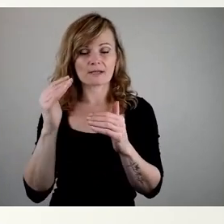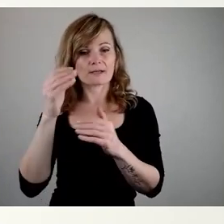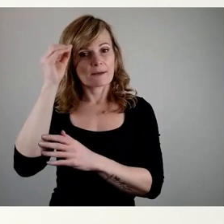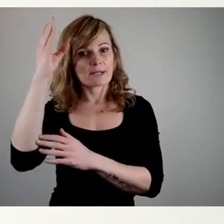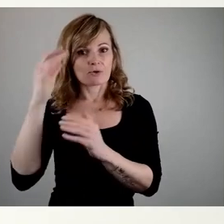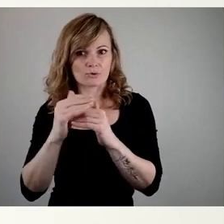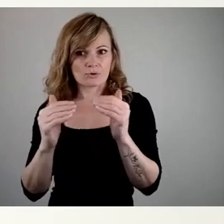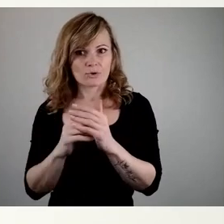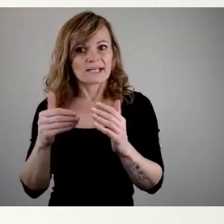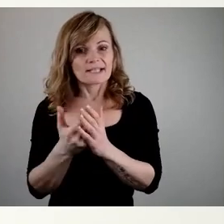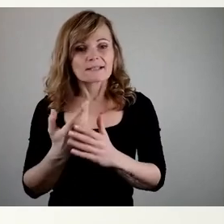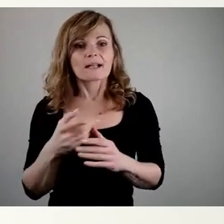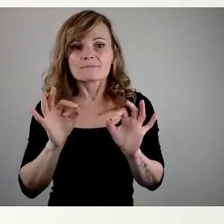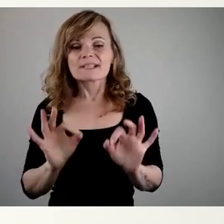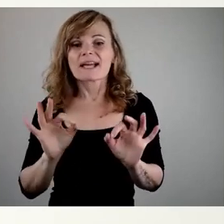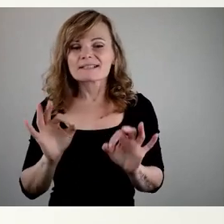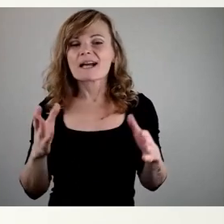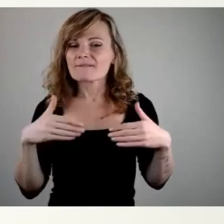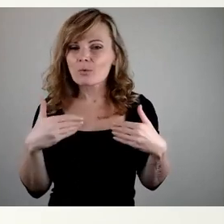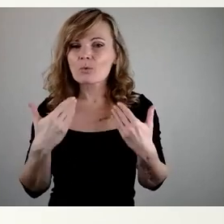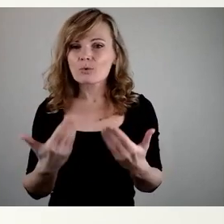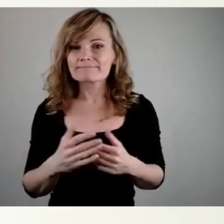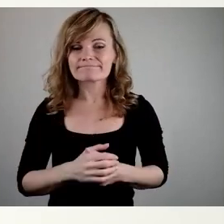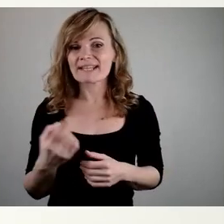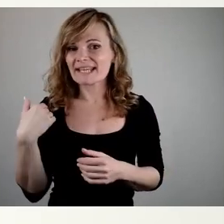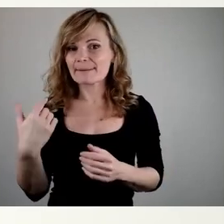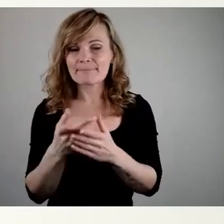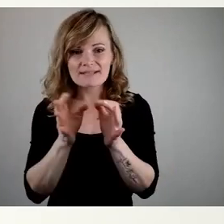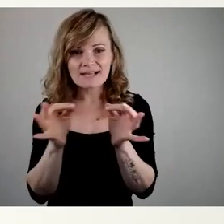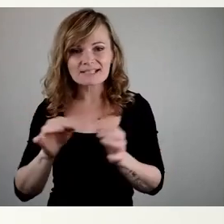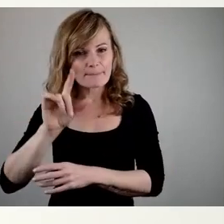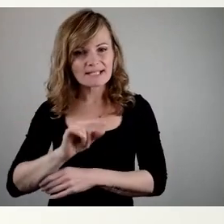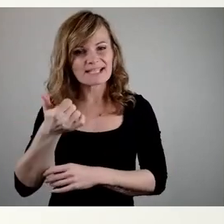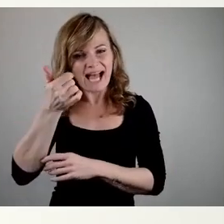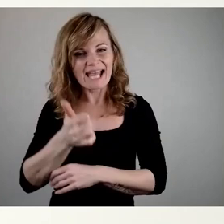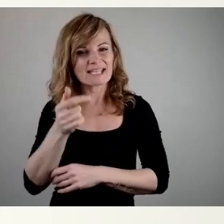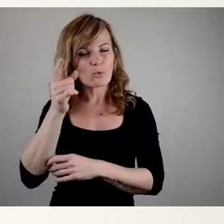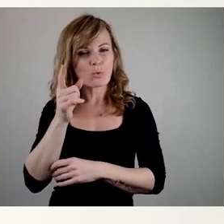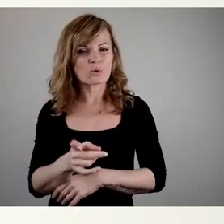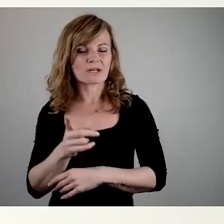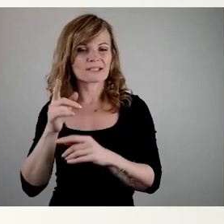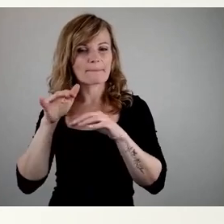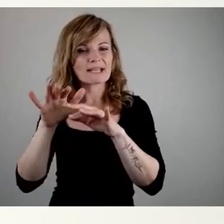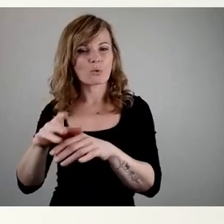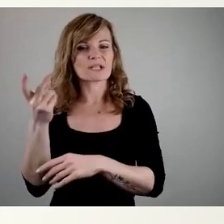sehr gefreut, Anja Apel, der Satz von mit den mindestens 100 Millionen Euro, wo wir weiter